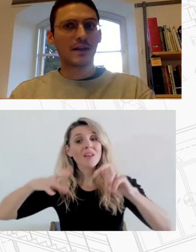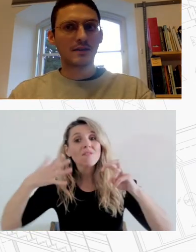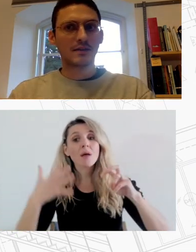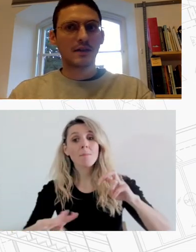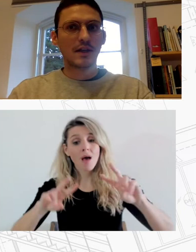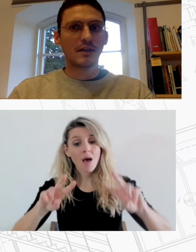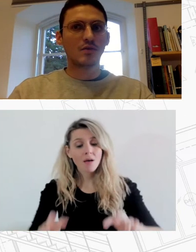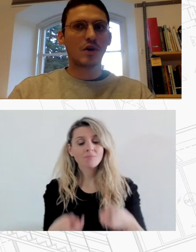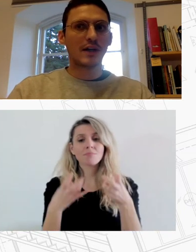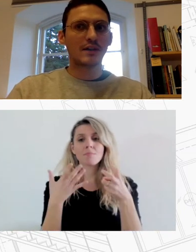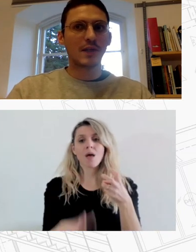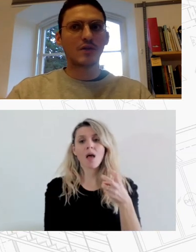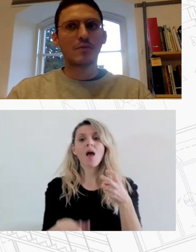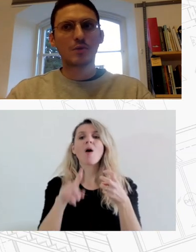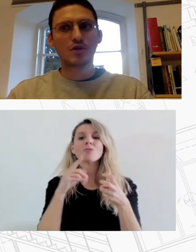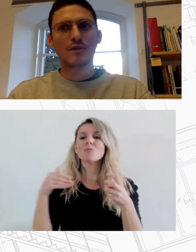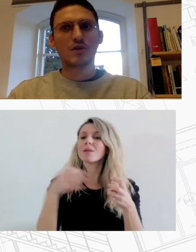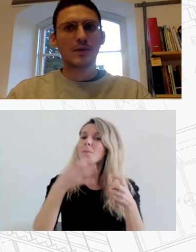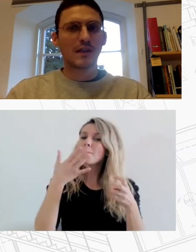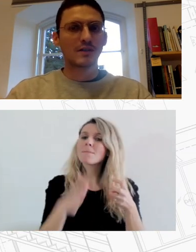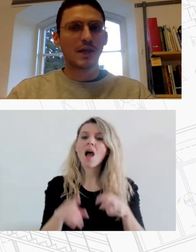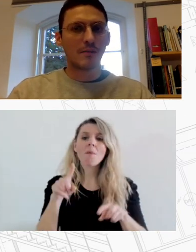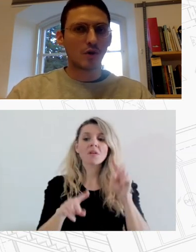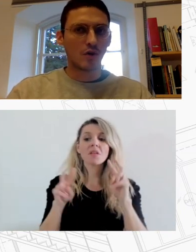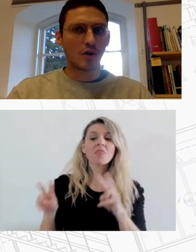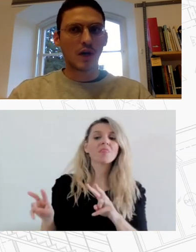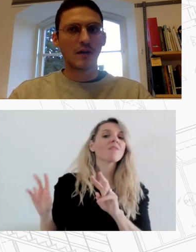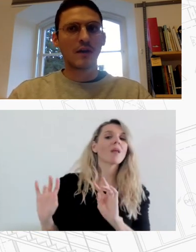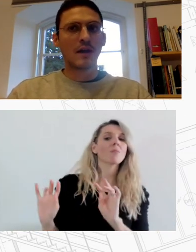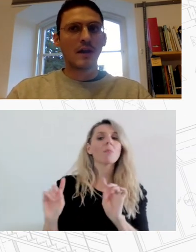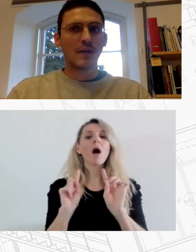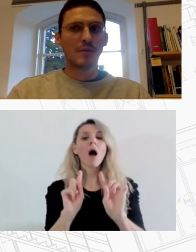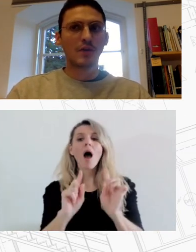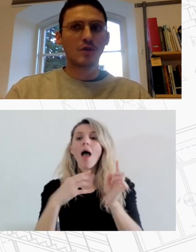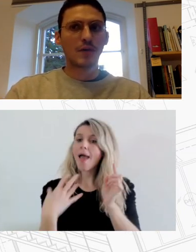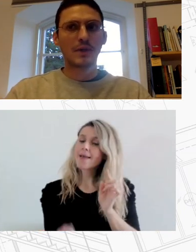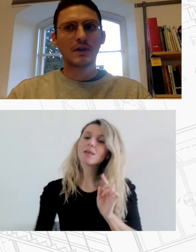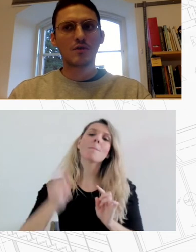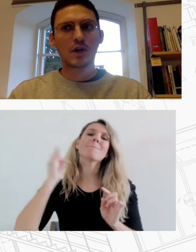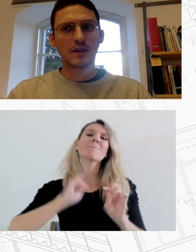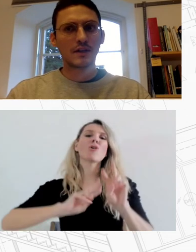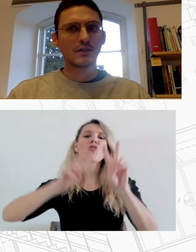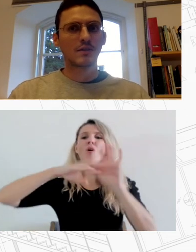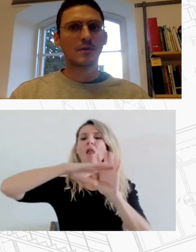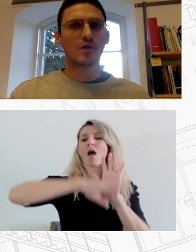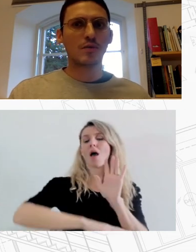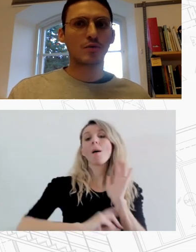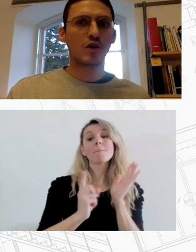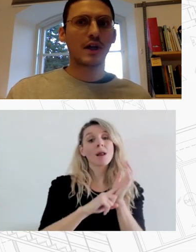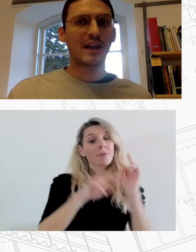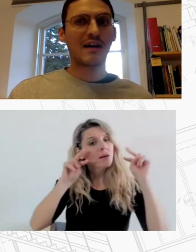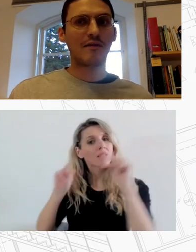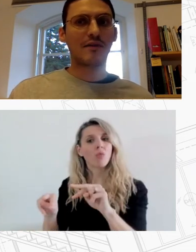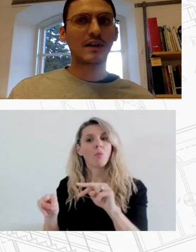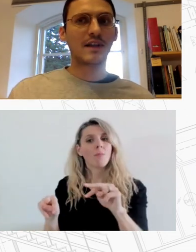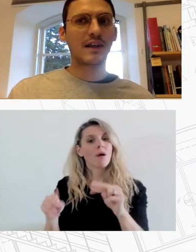ορατές ή να γίνουν ορατές με έναν τρόπο πιο συμβατό με τα θεσμικά πρωτόκολλα επιμένουμε ότι πρέπει να γίνουν ορατές με τον τρόπο που